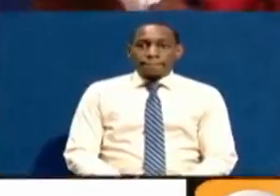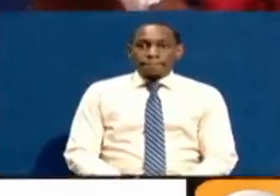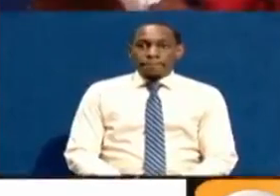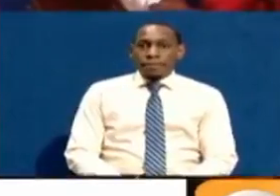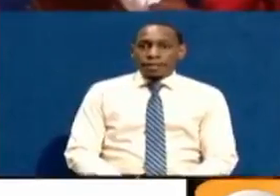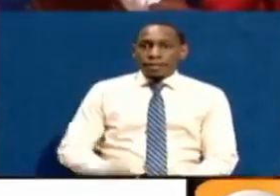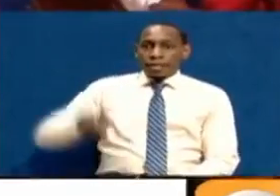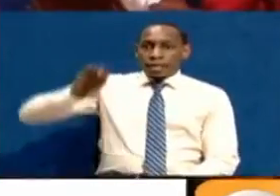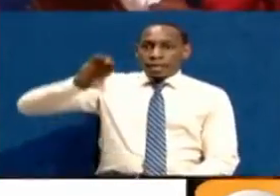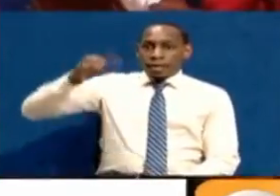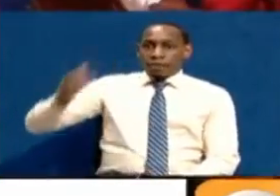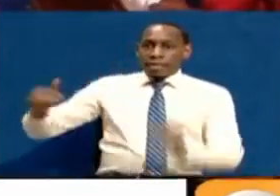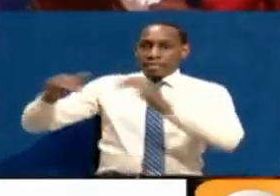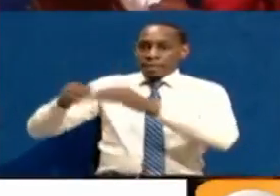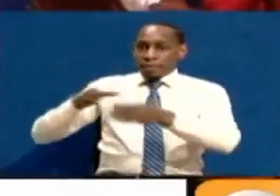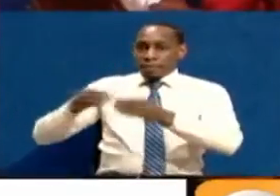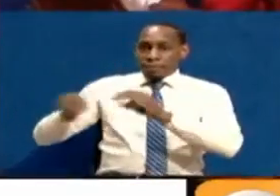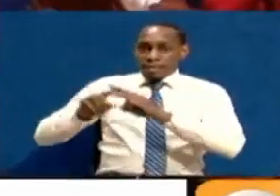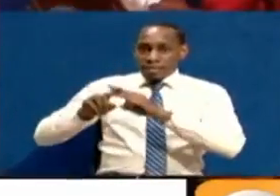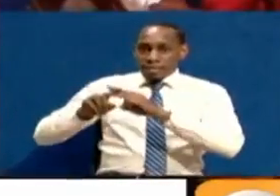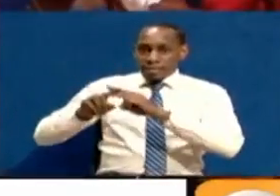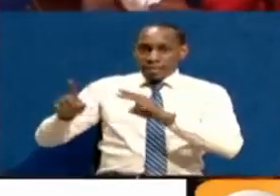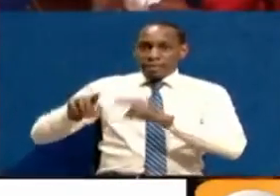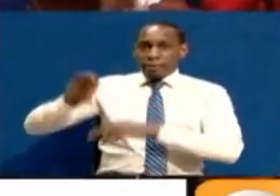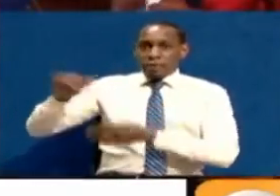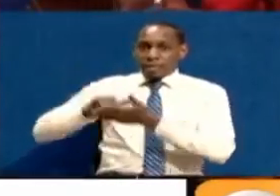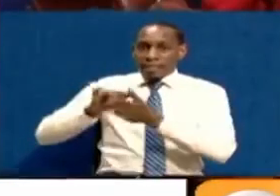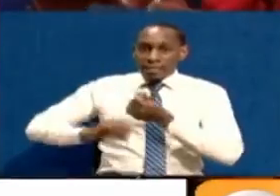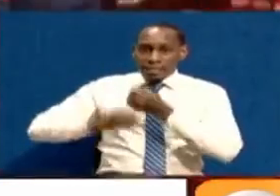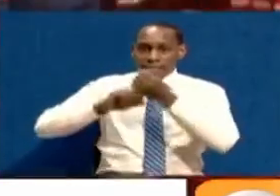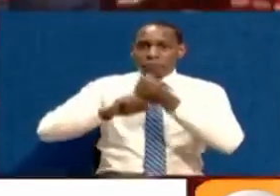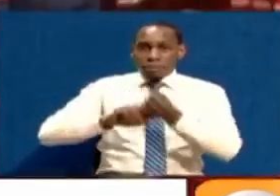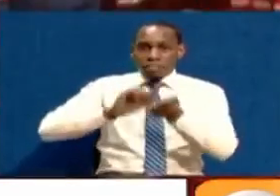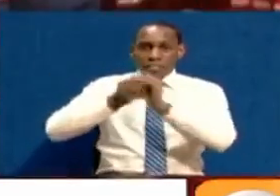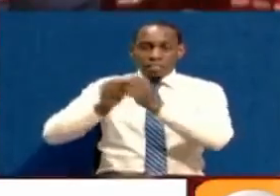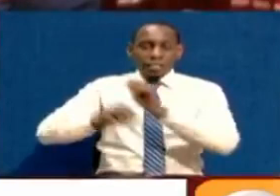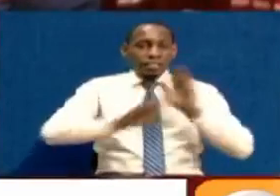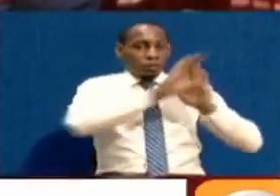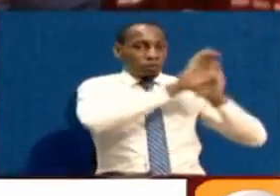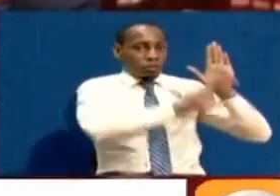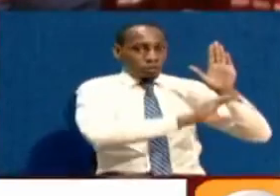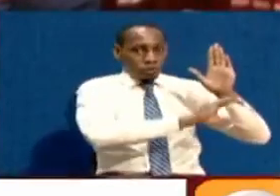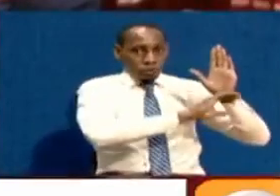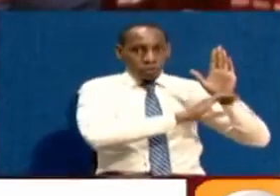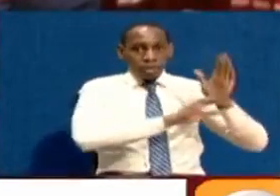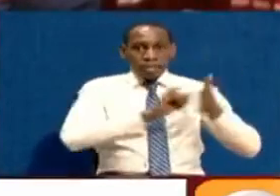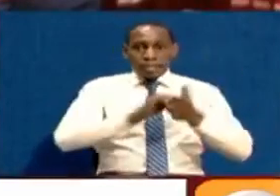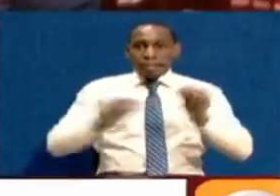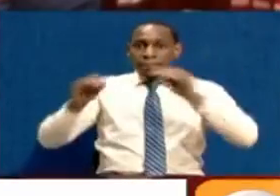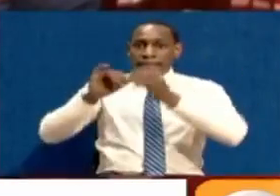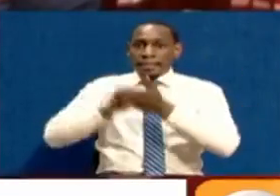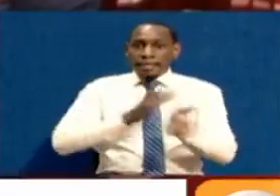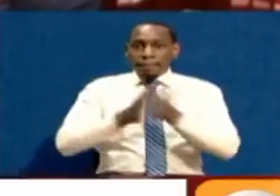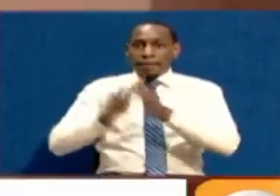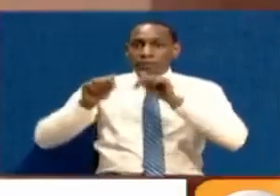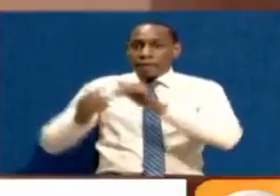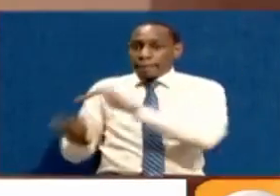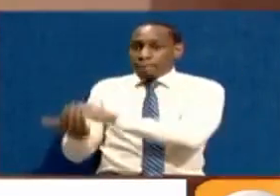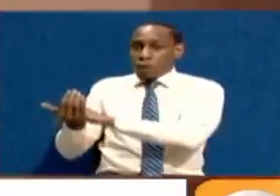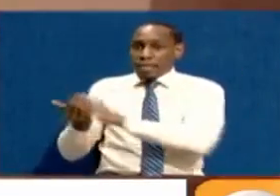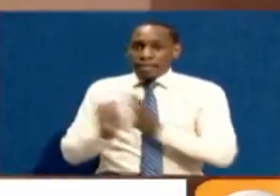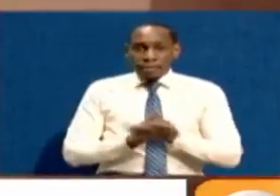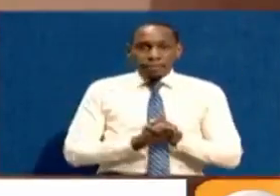Bunge la county ya busia li lifungua daftari ya mabunge ya lio piga jeki mchakato wa marekibishu ya katiba katika kikau kilicho andaliwa lewa